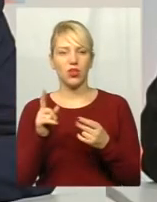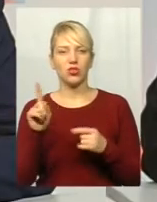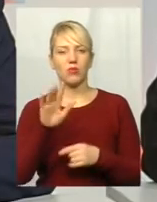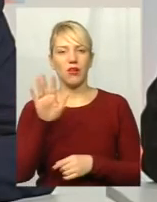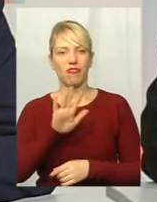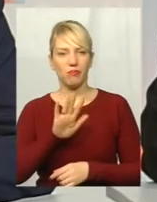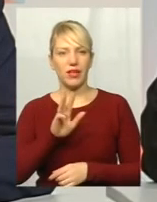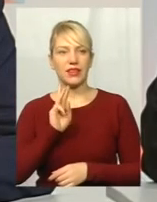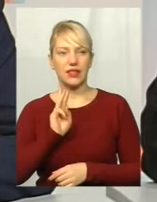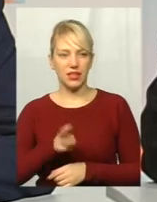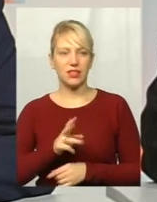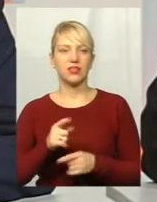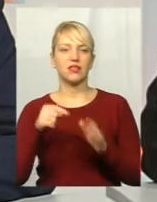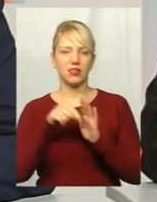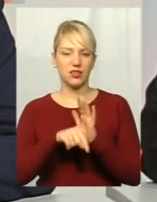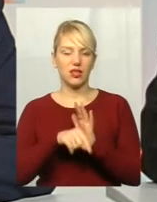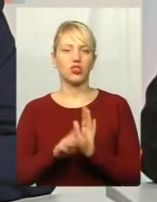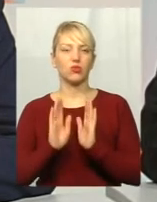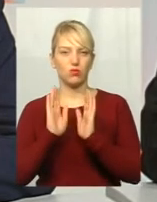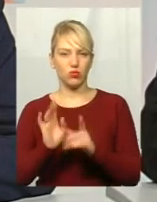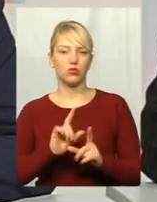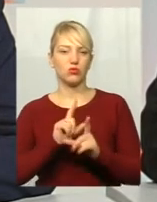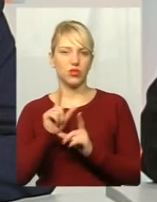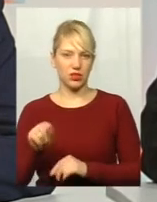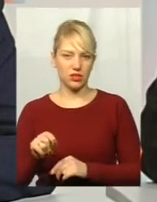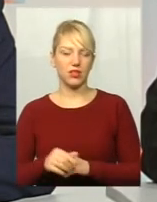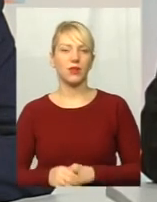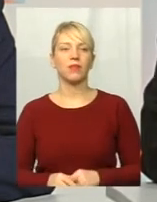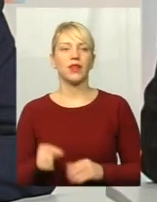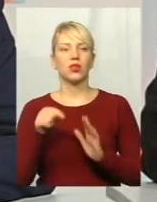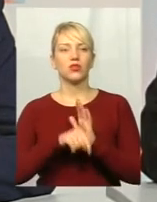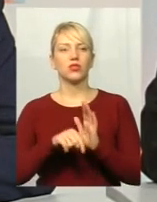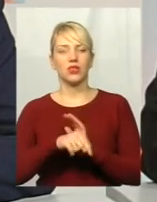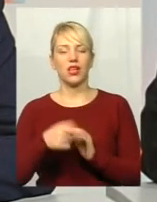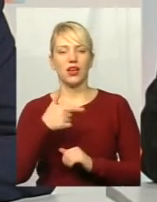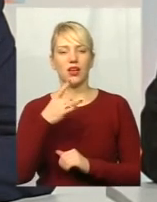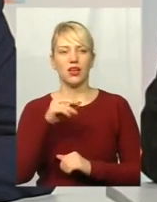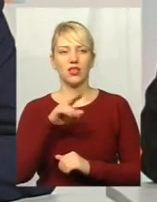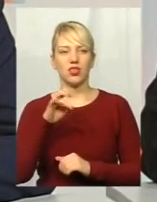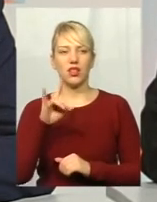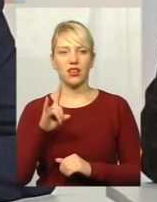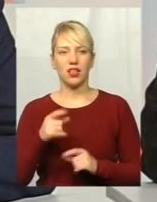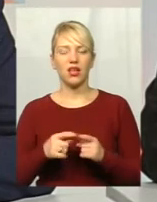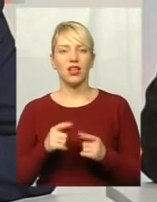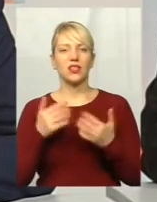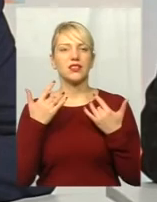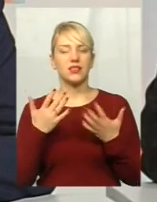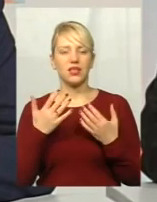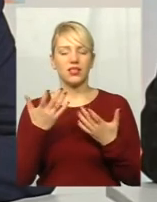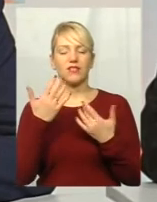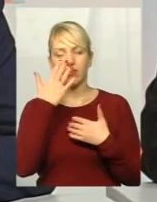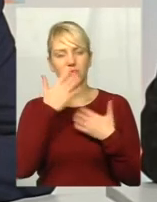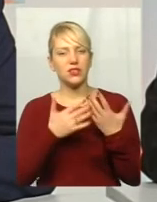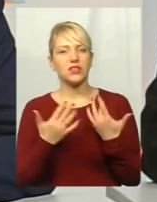значить будуть їздити. Що стосується гречан дальних, ви вибачте, вже такої кількості транспортів, як ми зараз запустили на